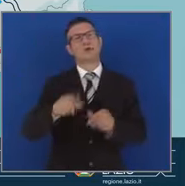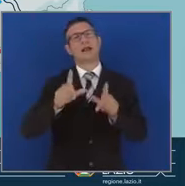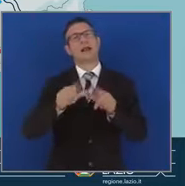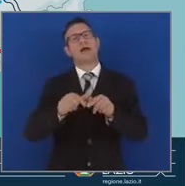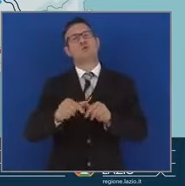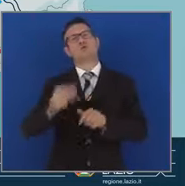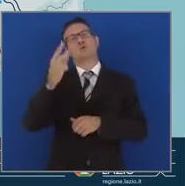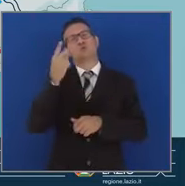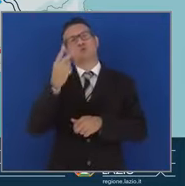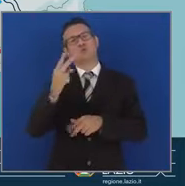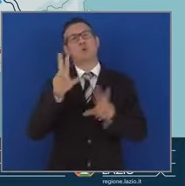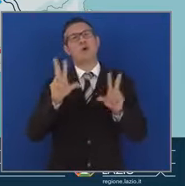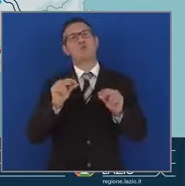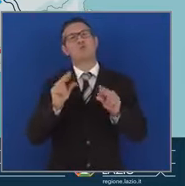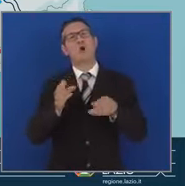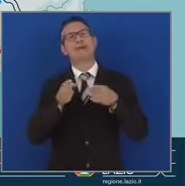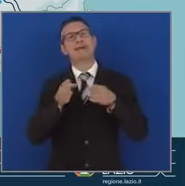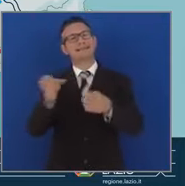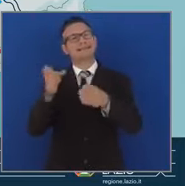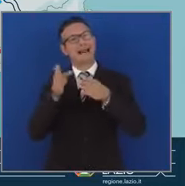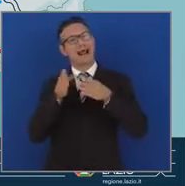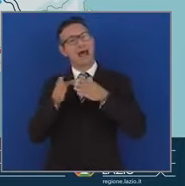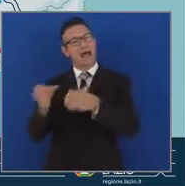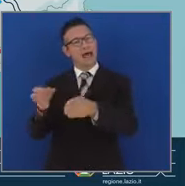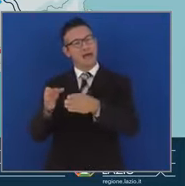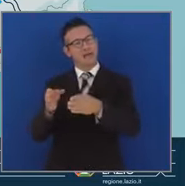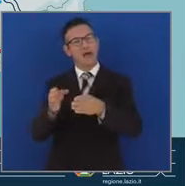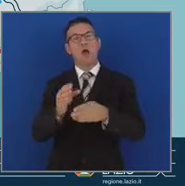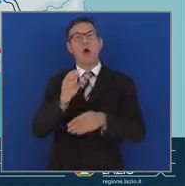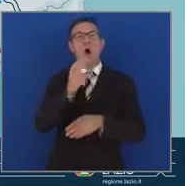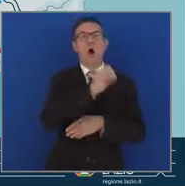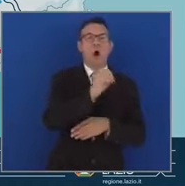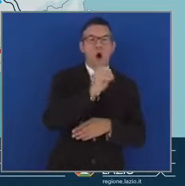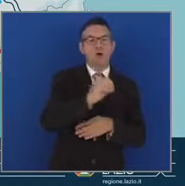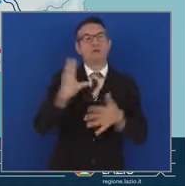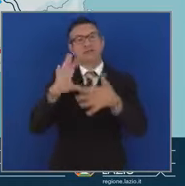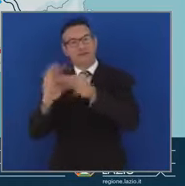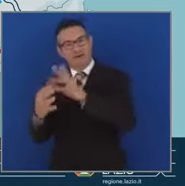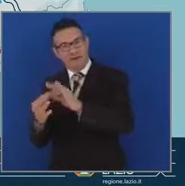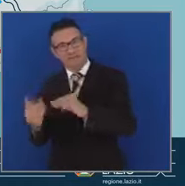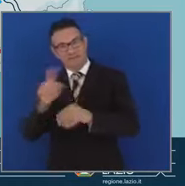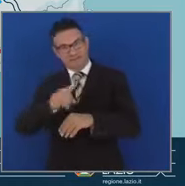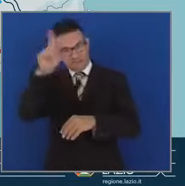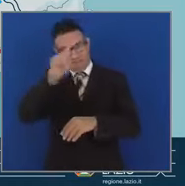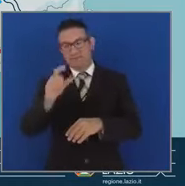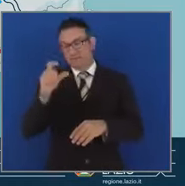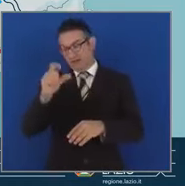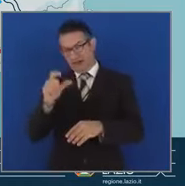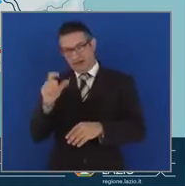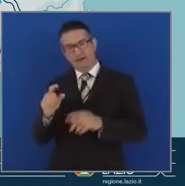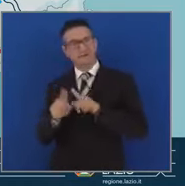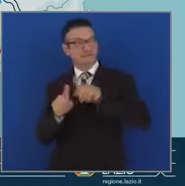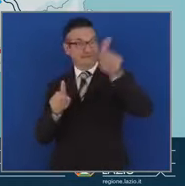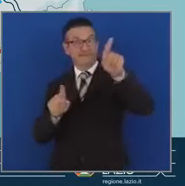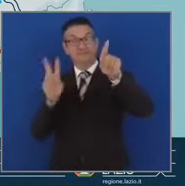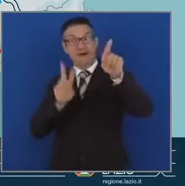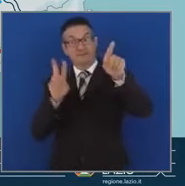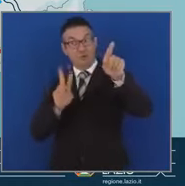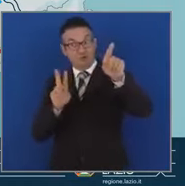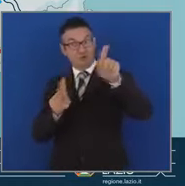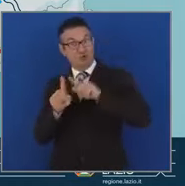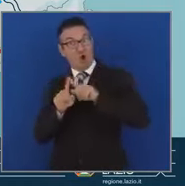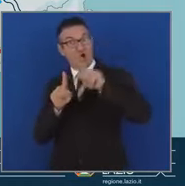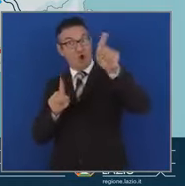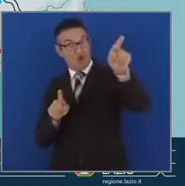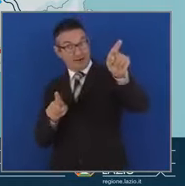due nuove infrastrutture, la orte Civitavecchia al nord, la cisterna Valmontone al sud che non